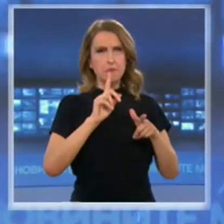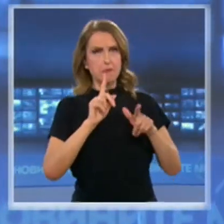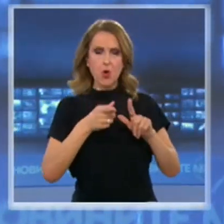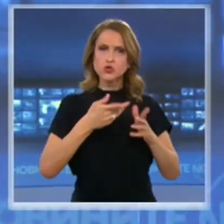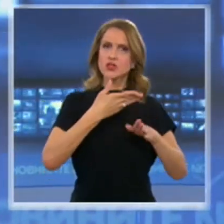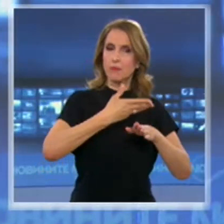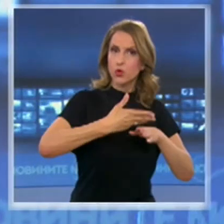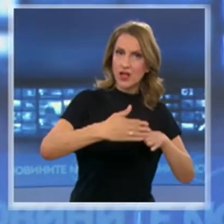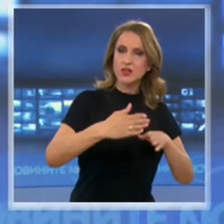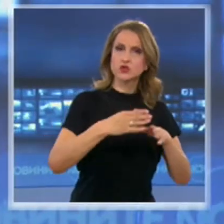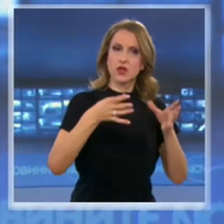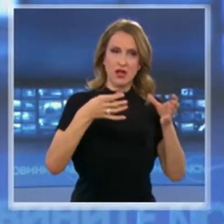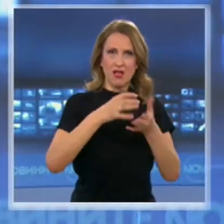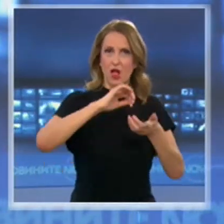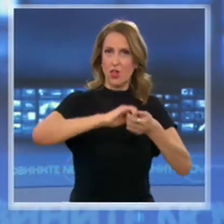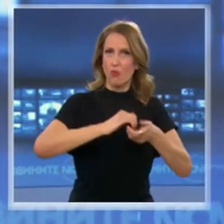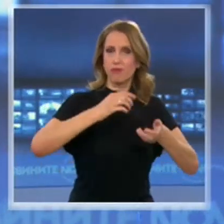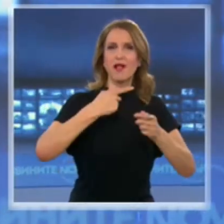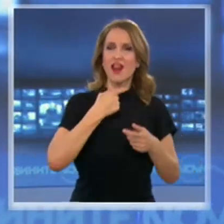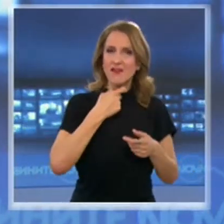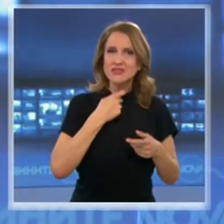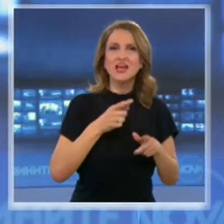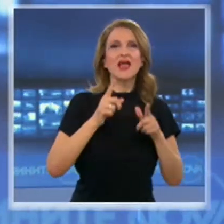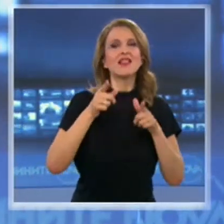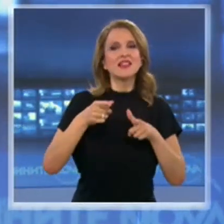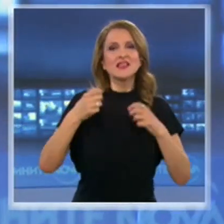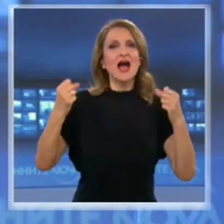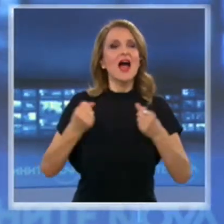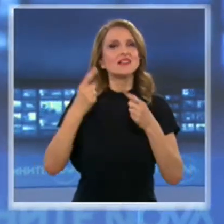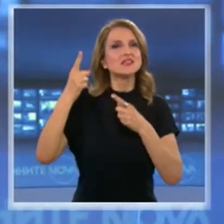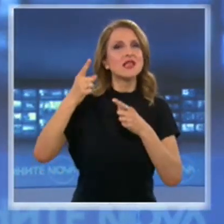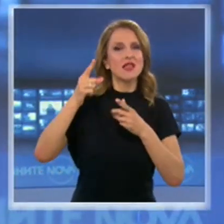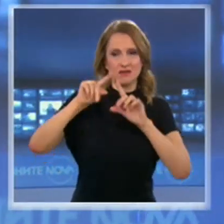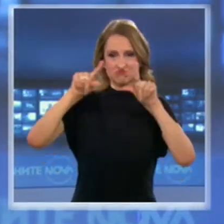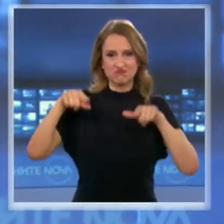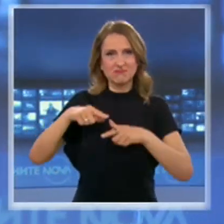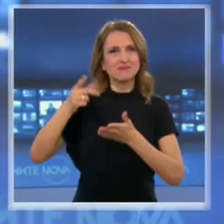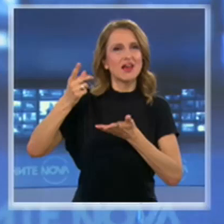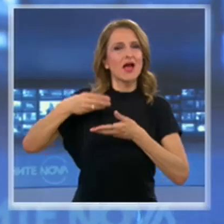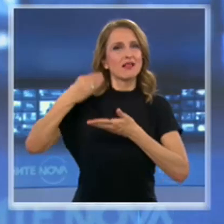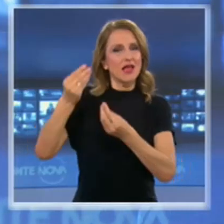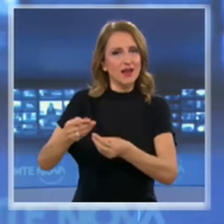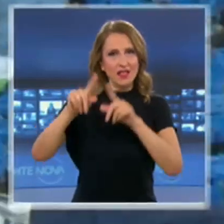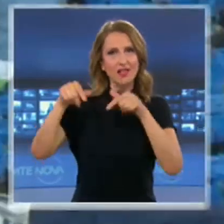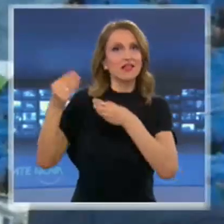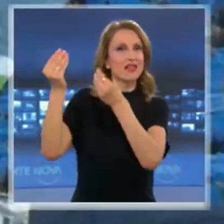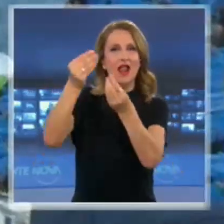през общо събрание на клуба да се обесилят акциите, които бяха джиросани от Васил Бошков, на премьера Бойко Борисов.